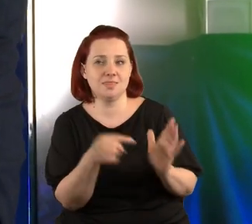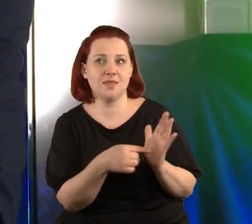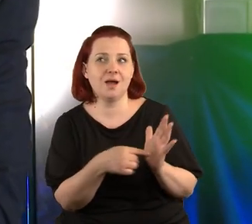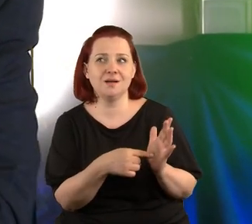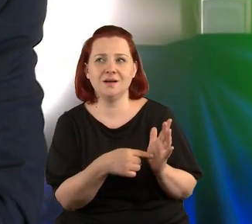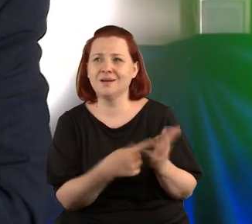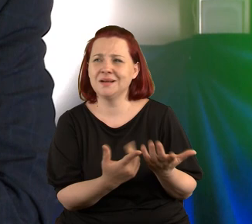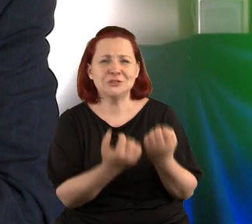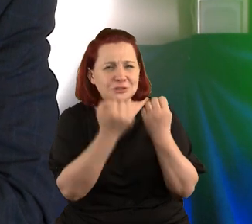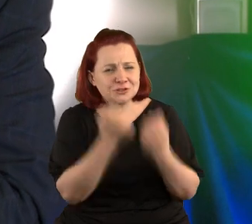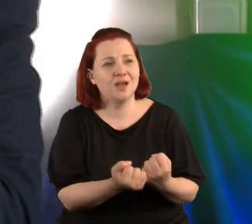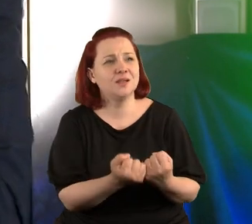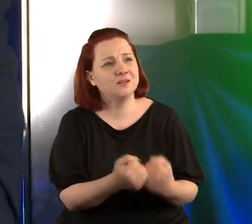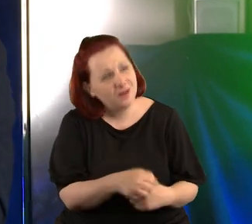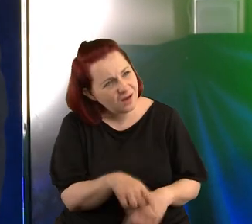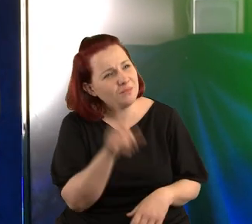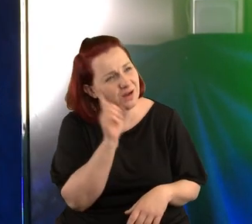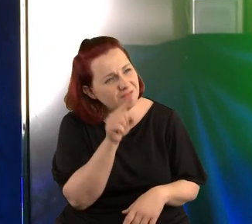żmudna i nudna.